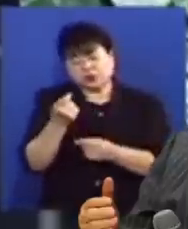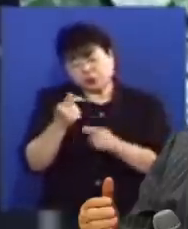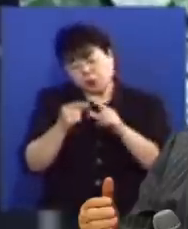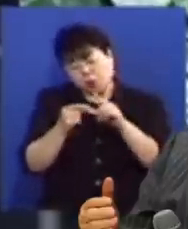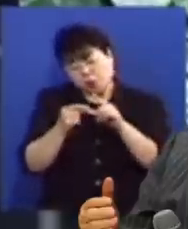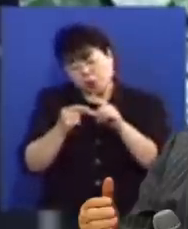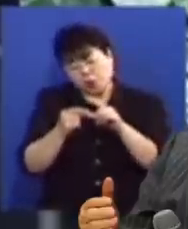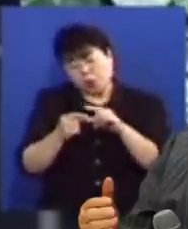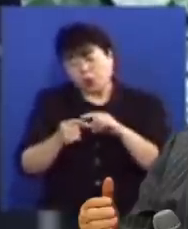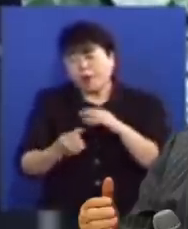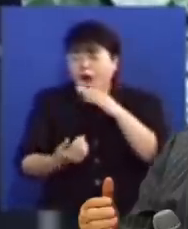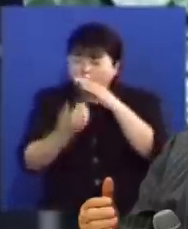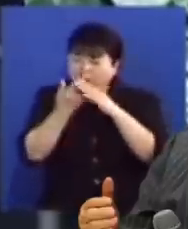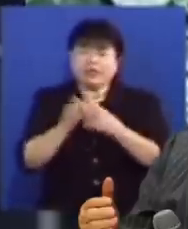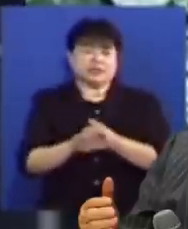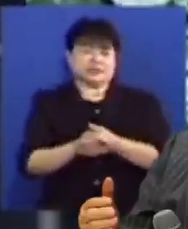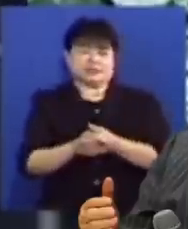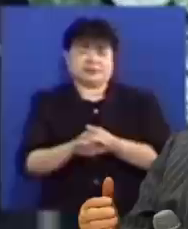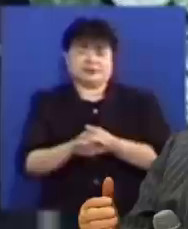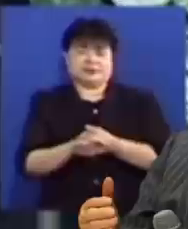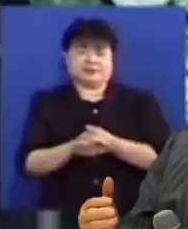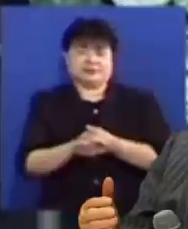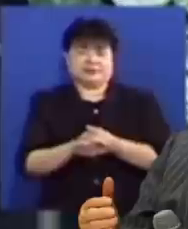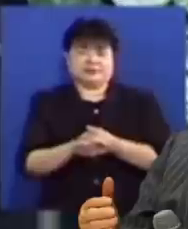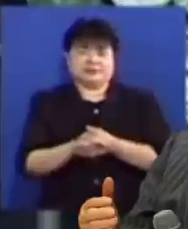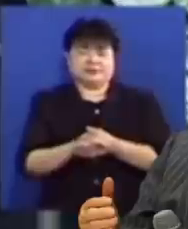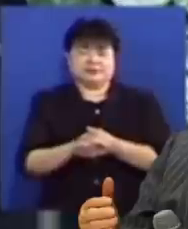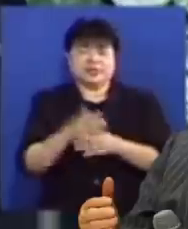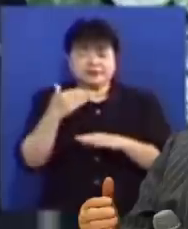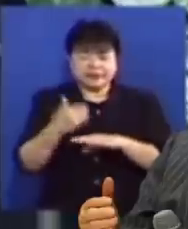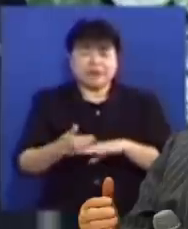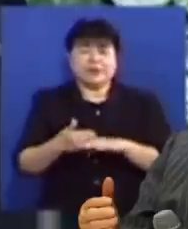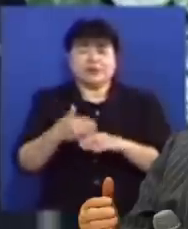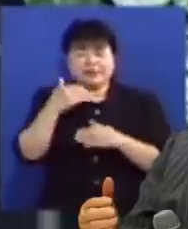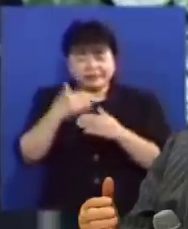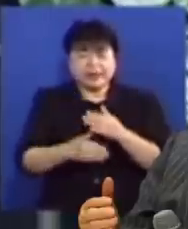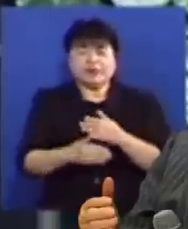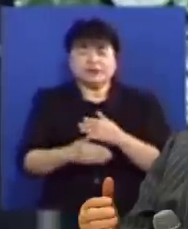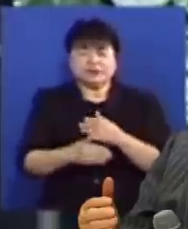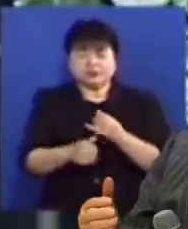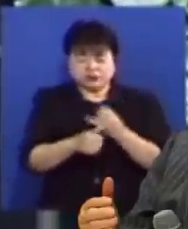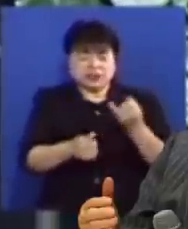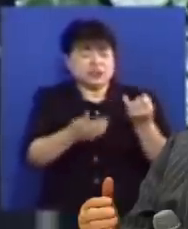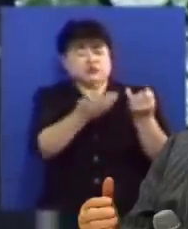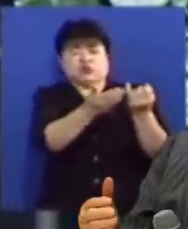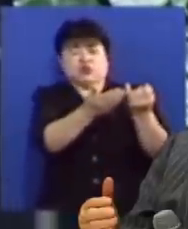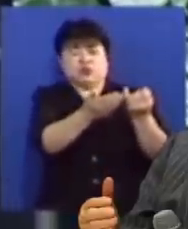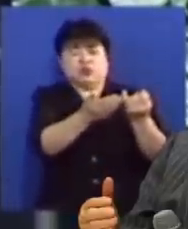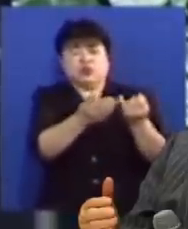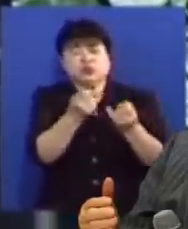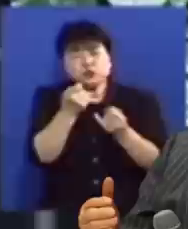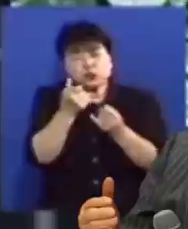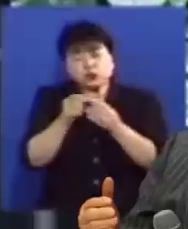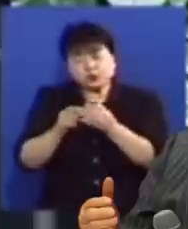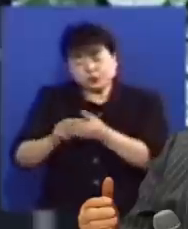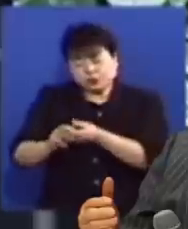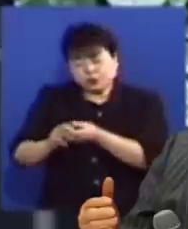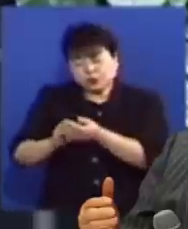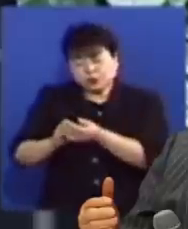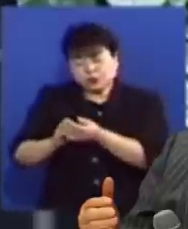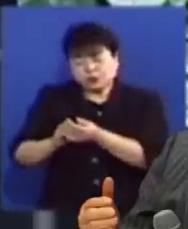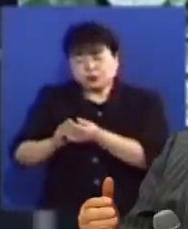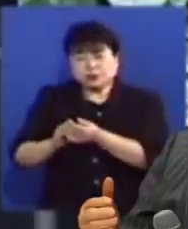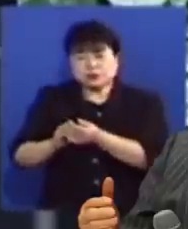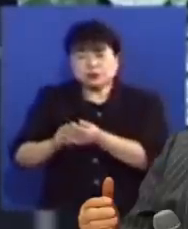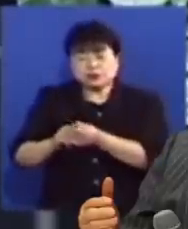떼먹어버렸었어요 얼마를 포켓에 넣어버리고 나머지를 전부라고 해서 그 부흥에게 전달해주고 있었는데